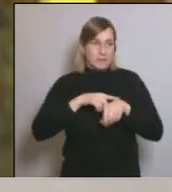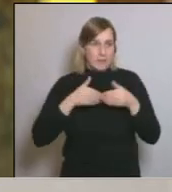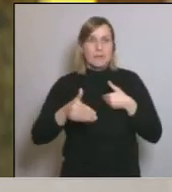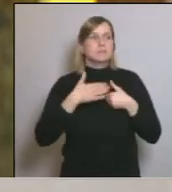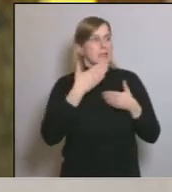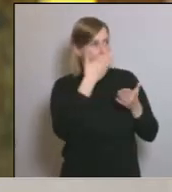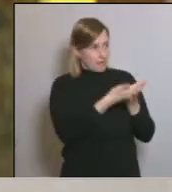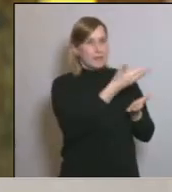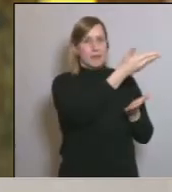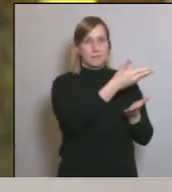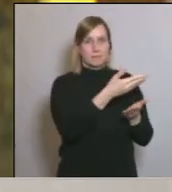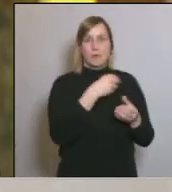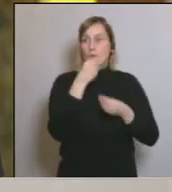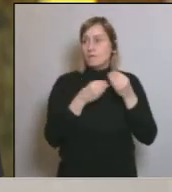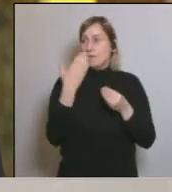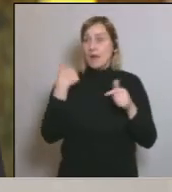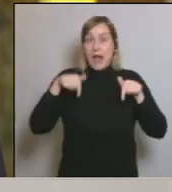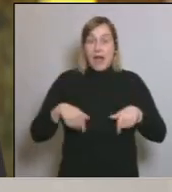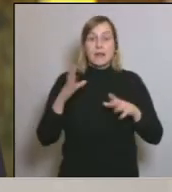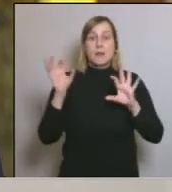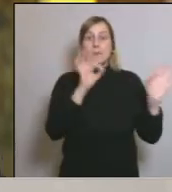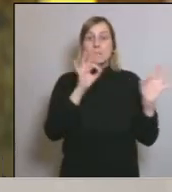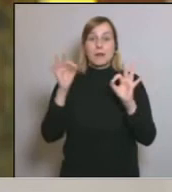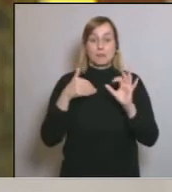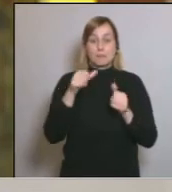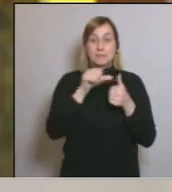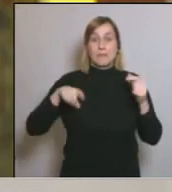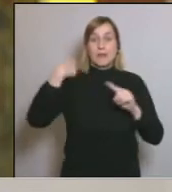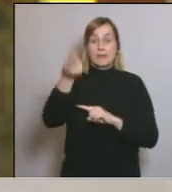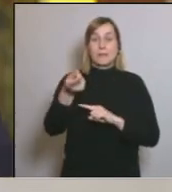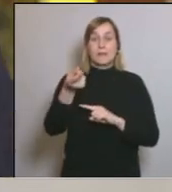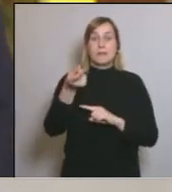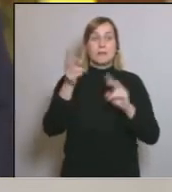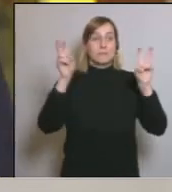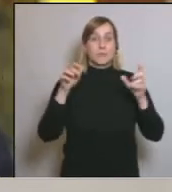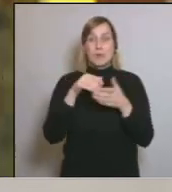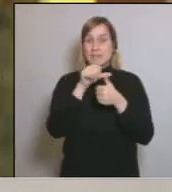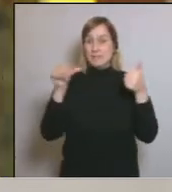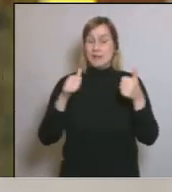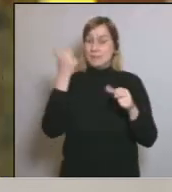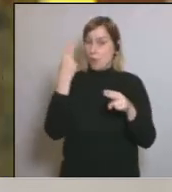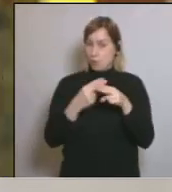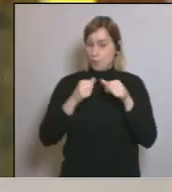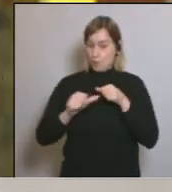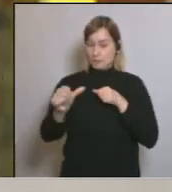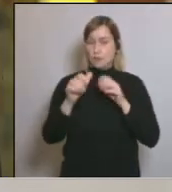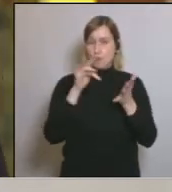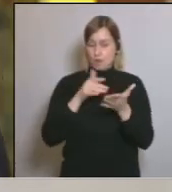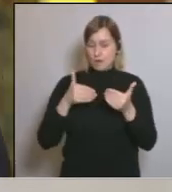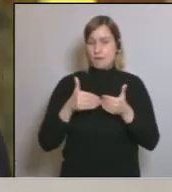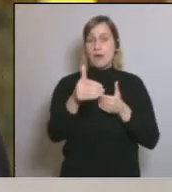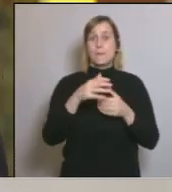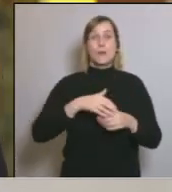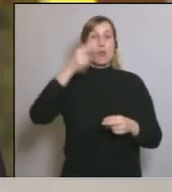demanarem. Com hem fet, per exemple, ara preparar-nos per la setmana que ve, que és una de les setmanes més dures de les que vindran, però no és la més